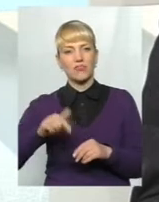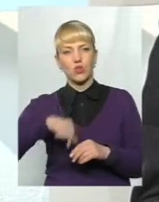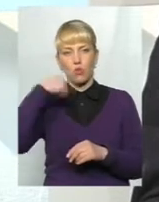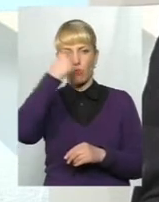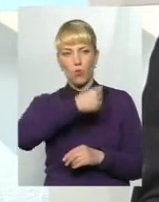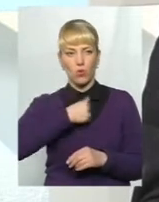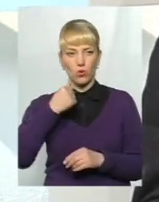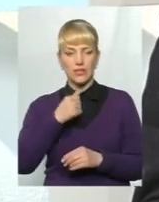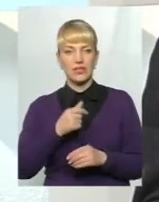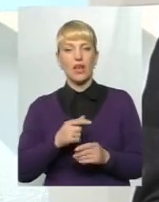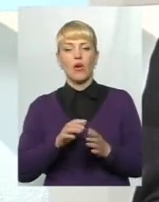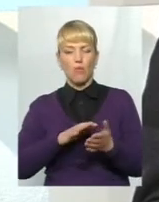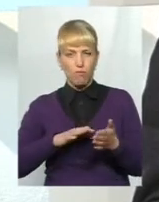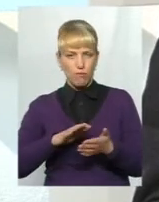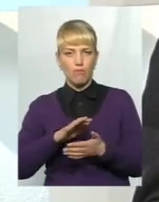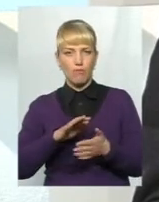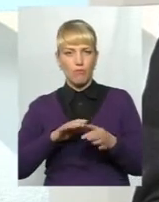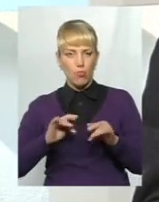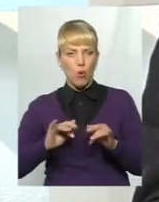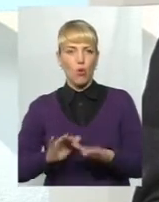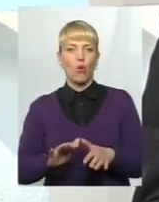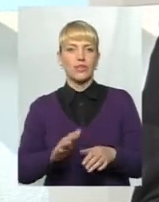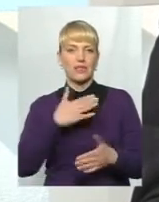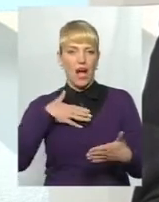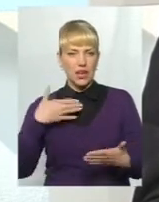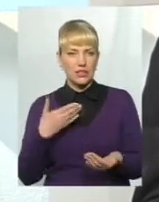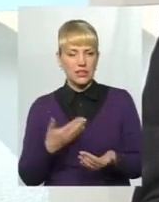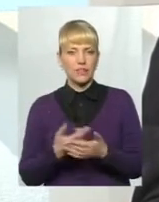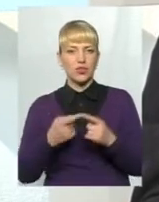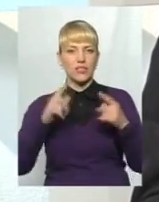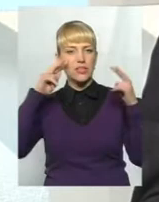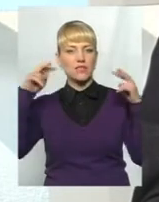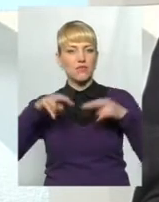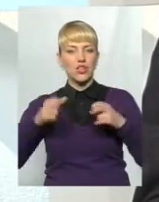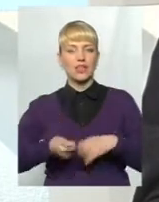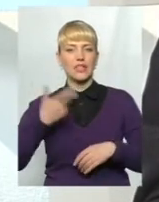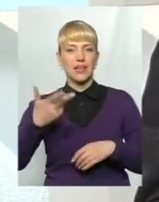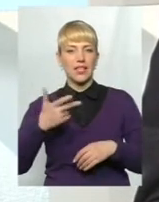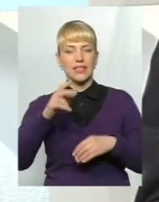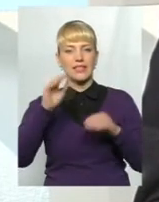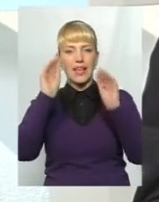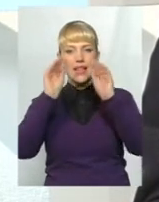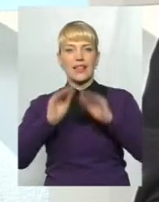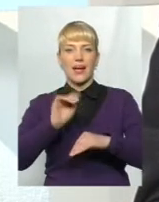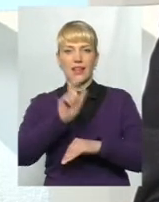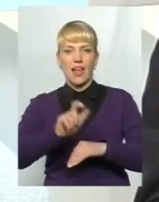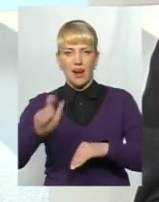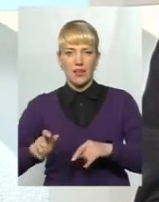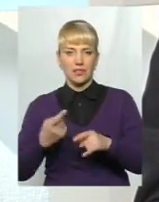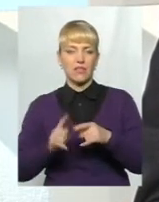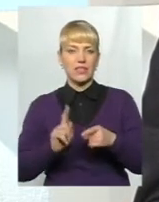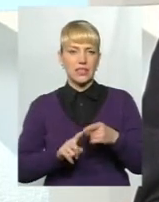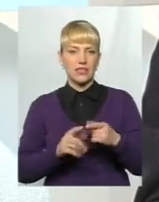проходить досить активно. Про це свідчать і кількість декларантів. На сьогодні вже їх